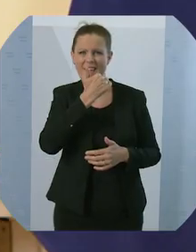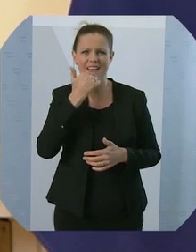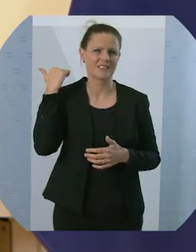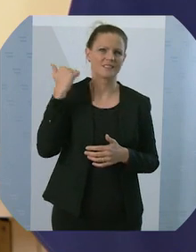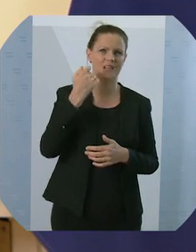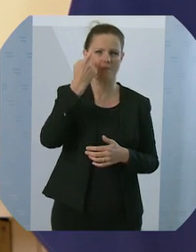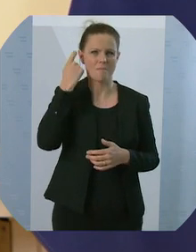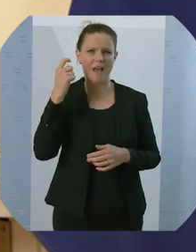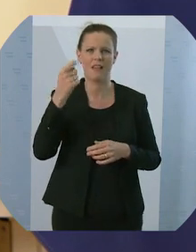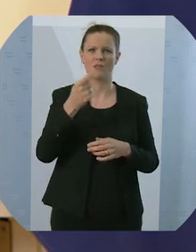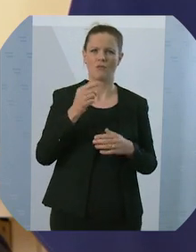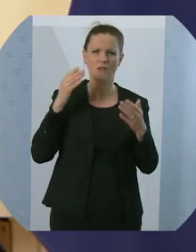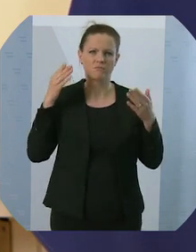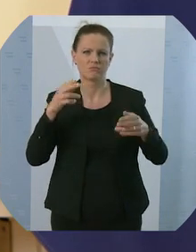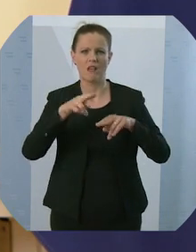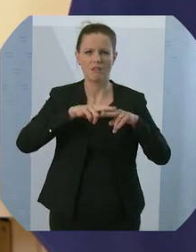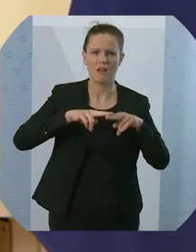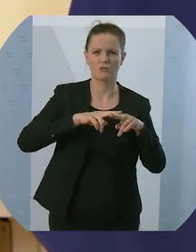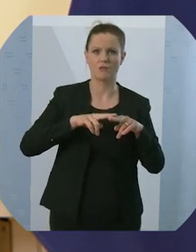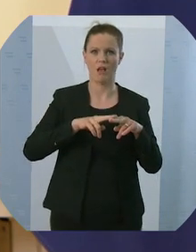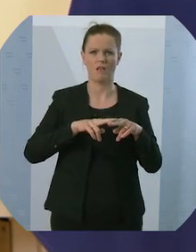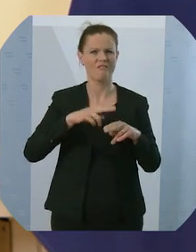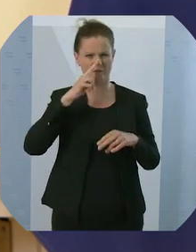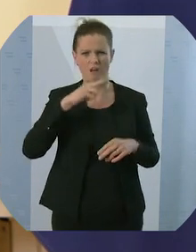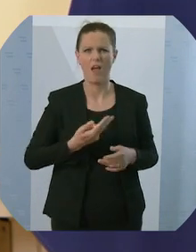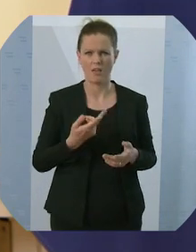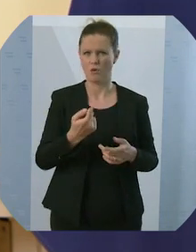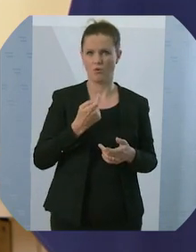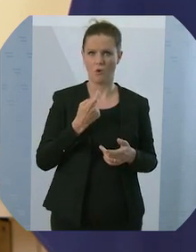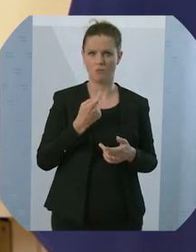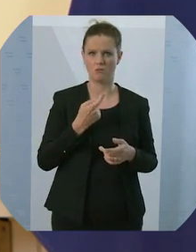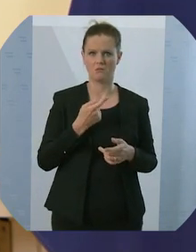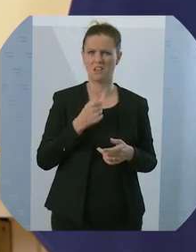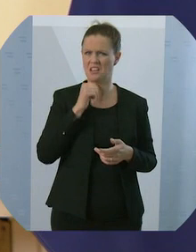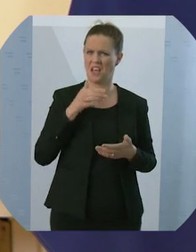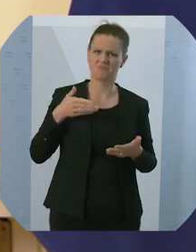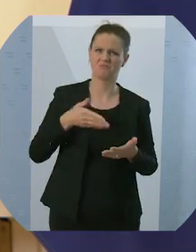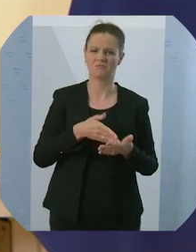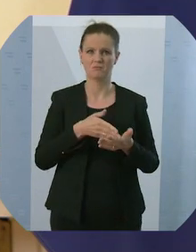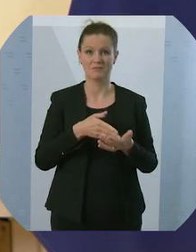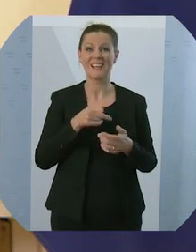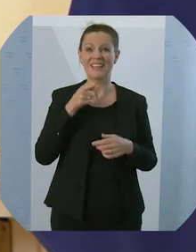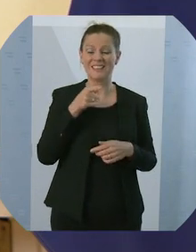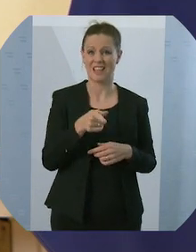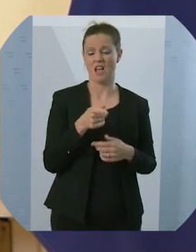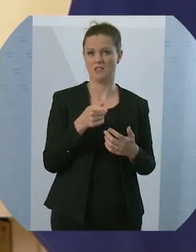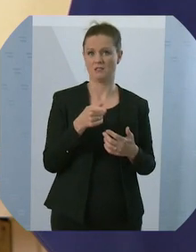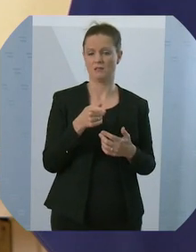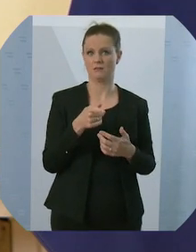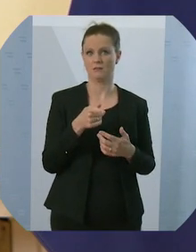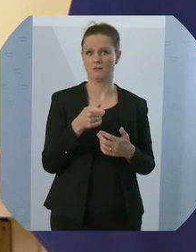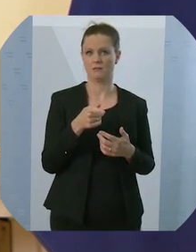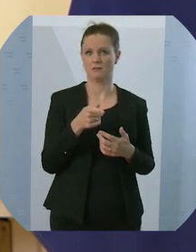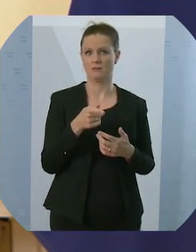Im ungenierter und ungehemmter Nationalismus führt zu Krieg, um